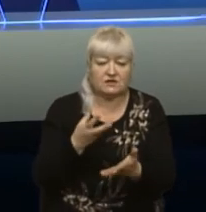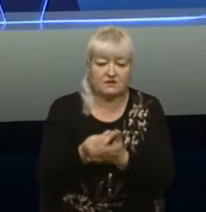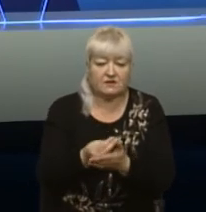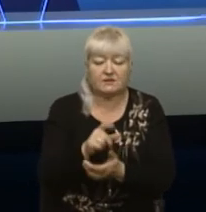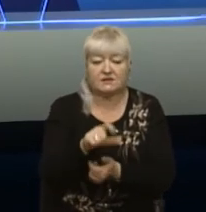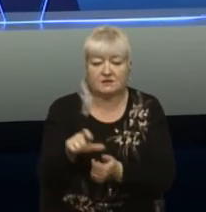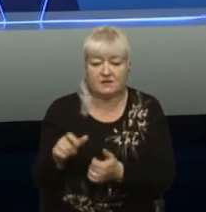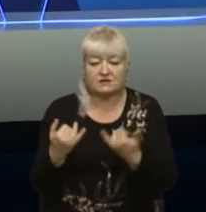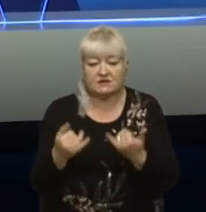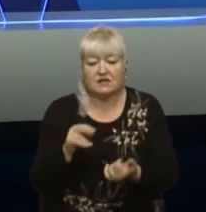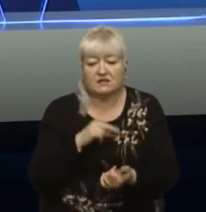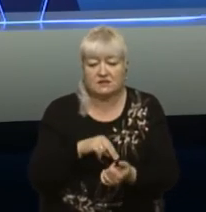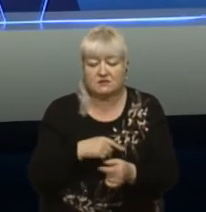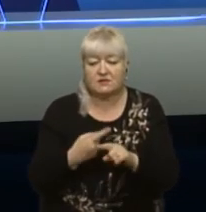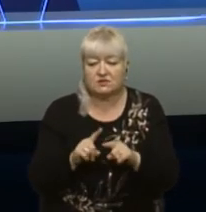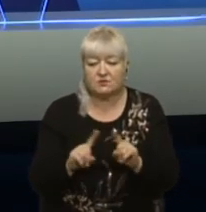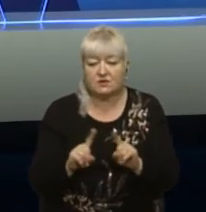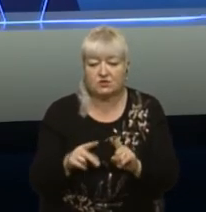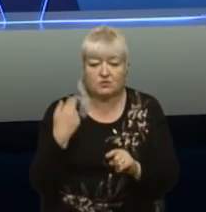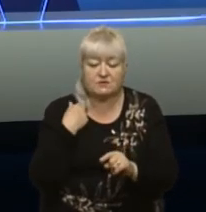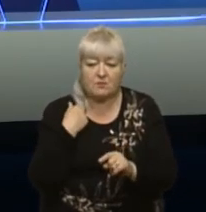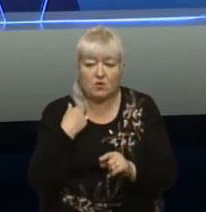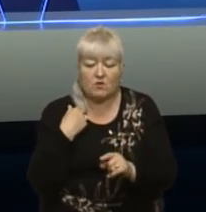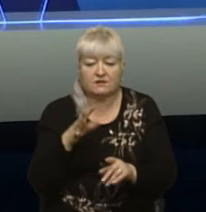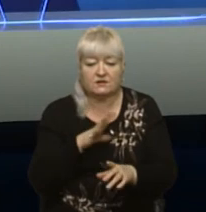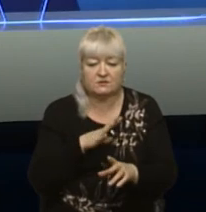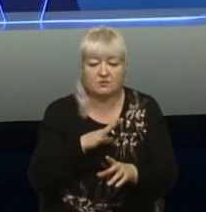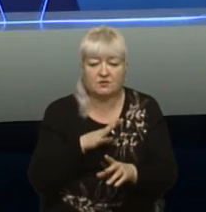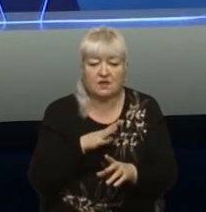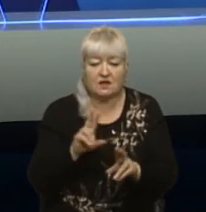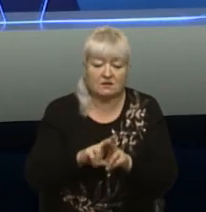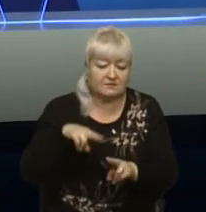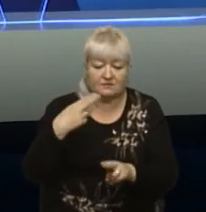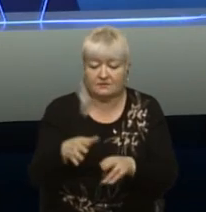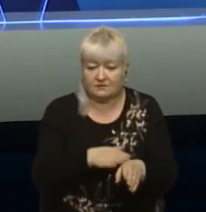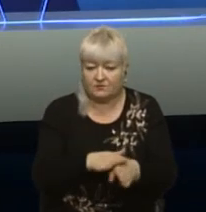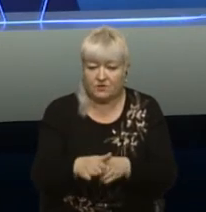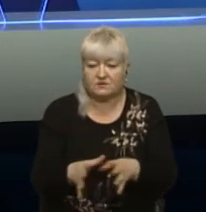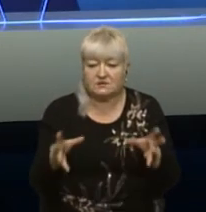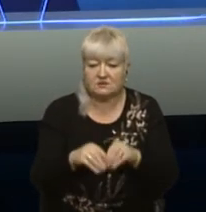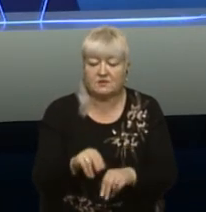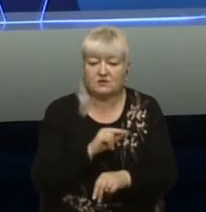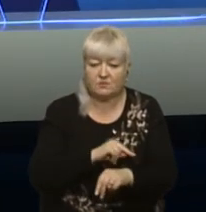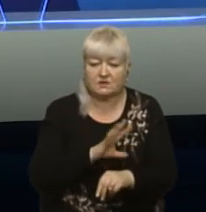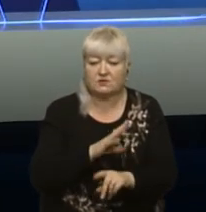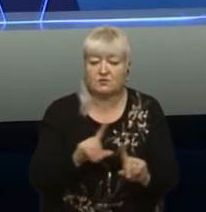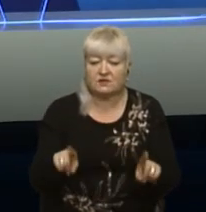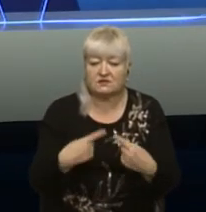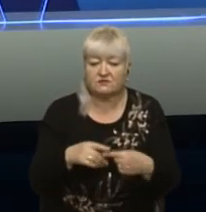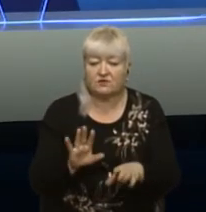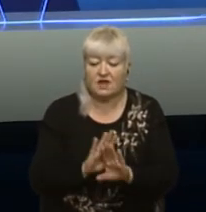Ми зараз працюємо над тим, щоб заборгованість була погашена, це інше питання, але також спільно працюємо. Вона була створена не